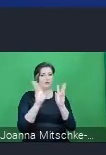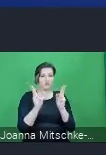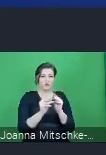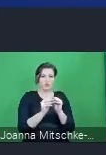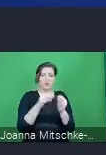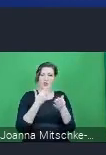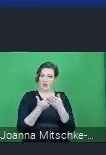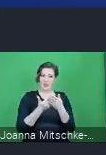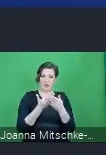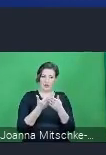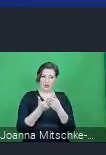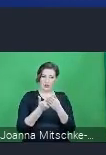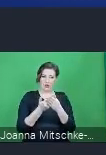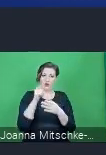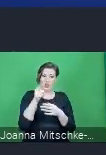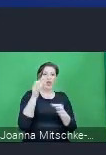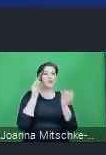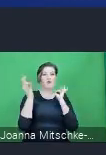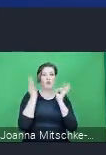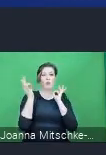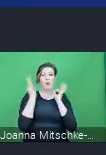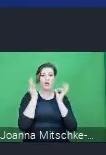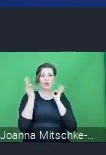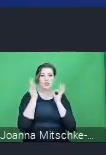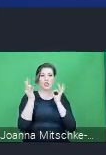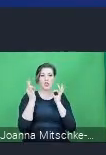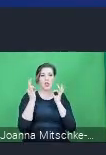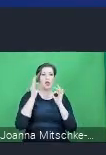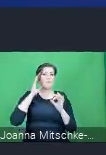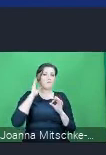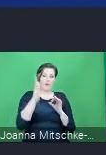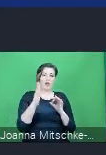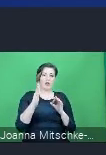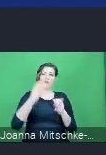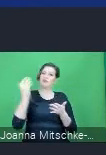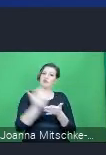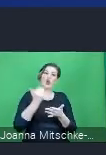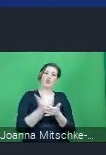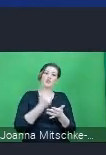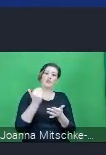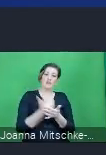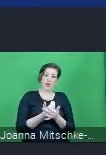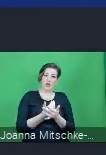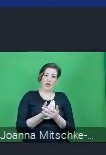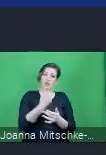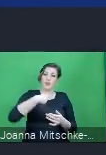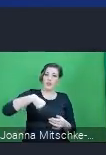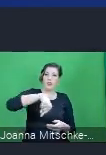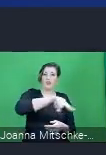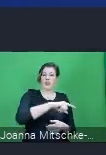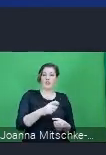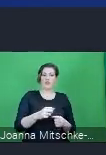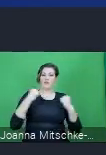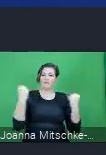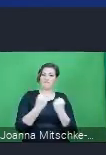zgromadzimy w Centralnej Ewidencji Emisyjności Budynków służyły i były wykorzystywane do tego, żeby nasze działania zmierzające do poprawy